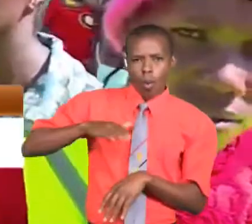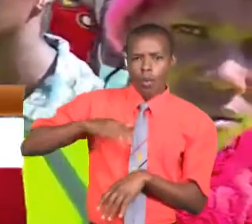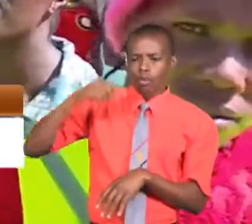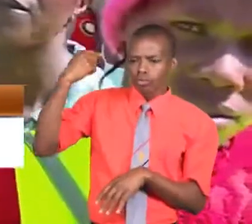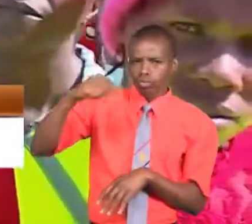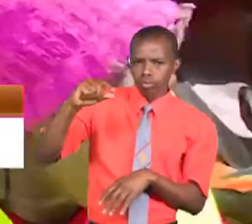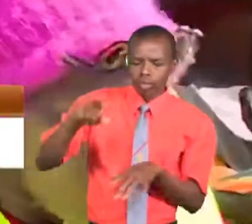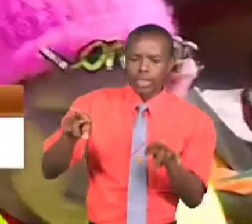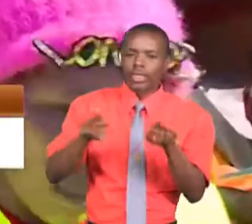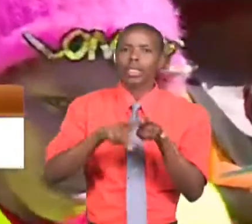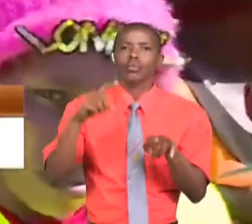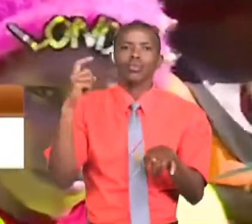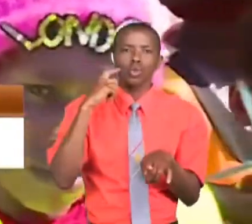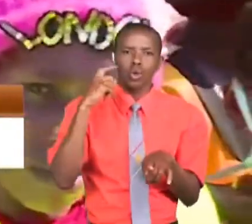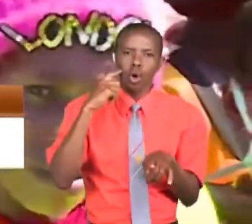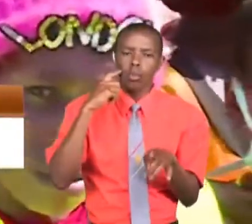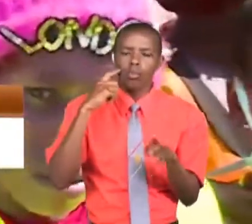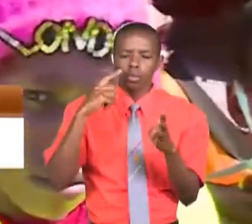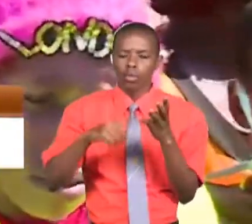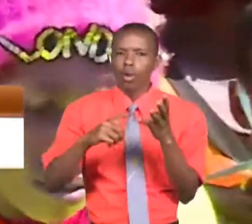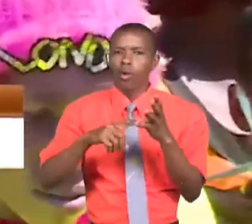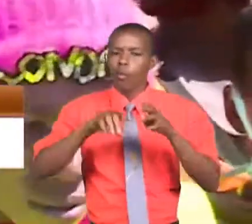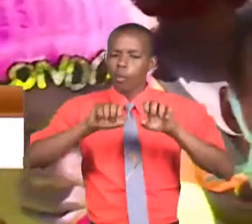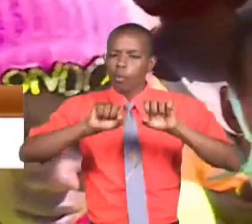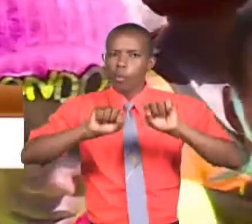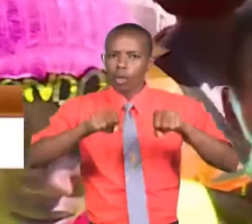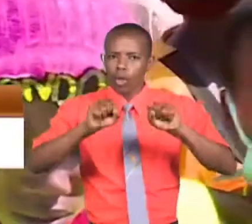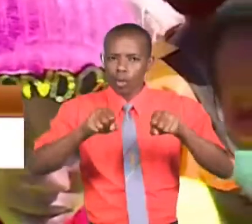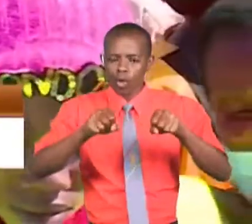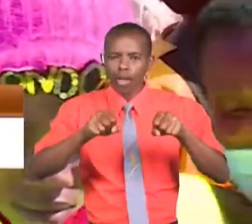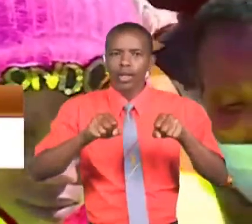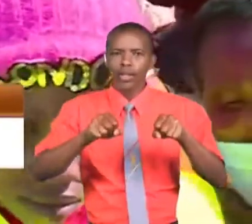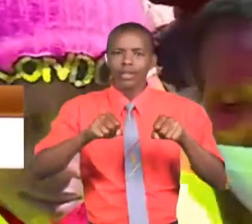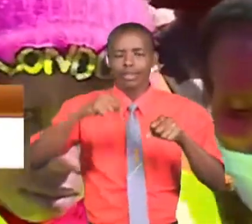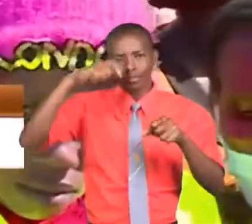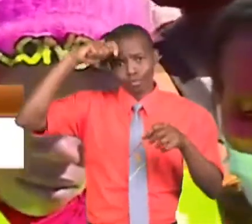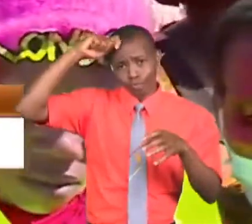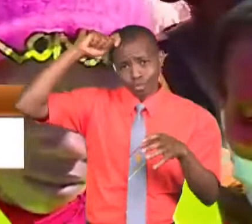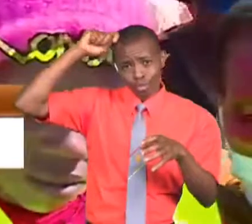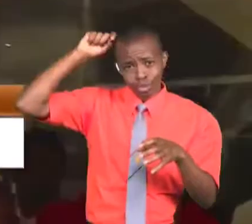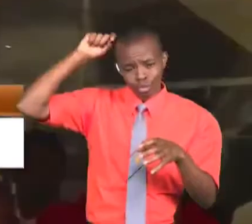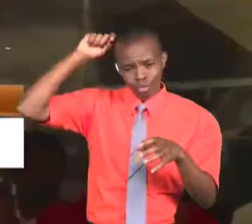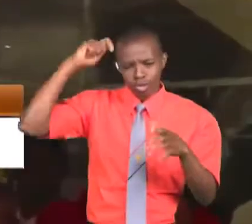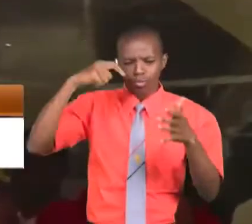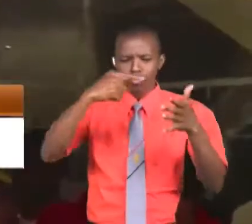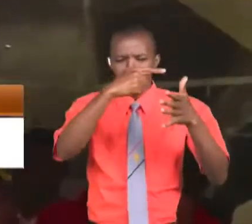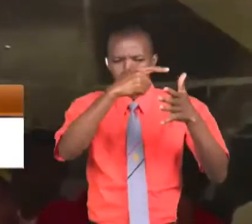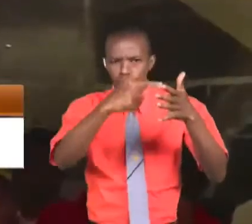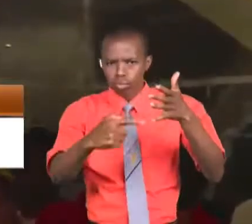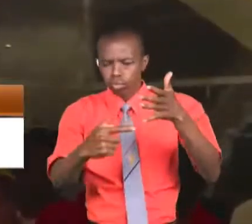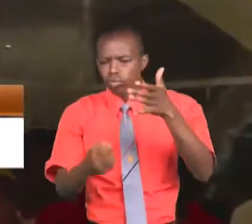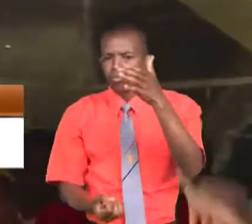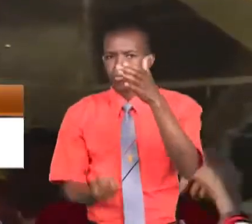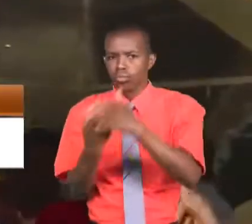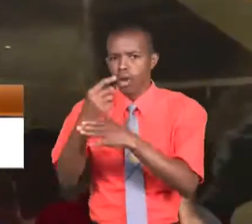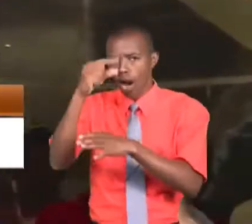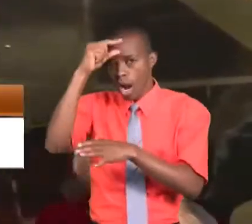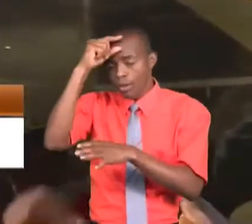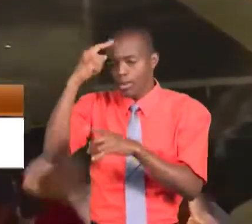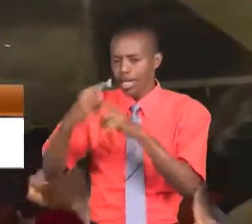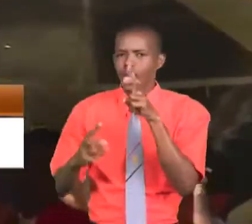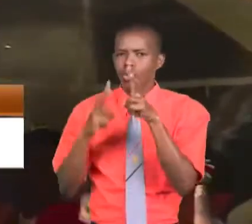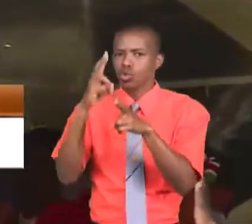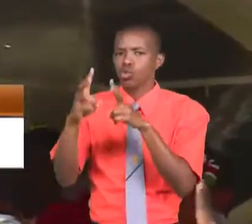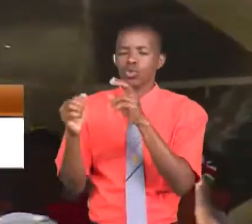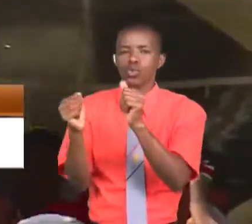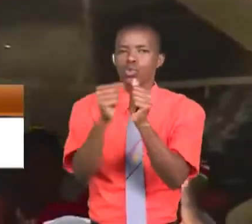kiosk Na huyo wa bodaboda Na huyo wa kinyosi Njotutaunda serekali ya 22ndi 2 pamoja